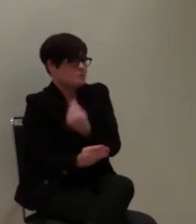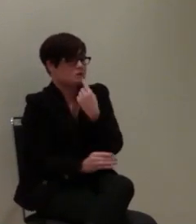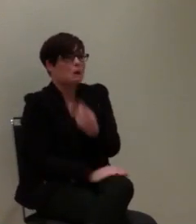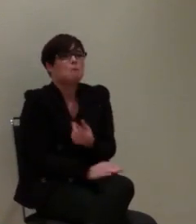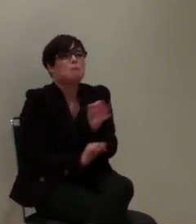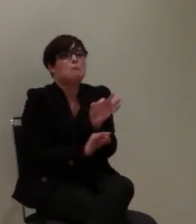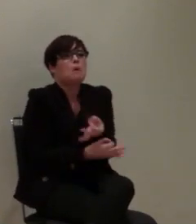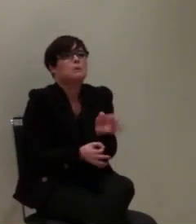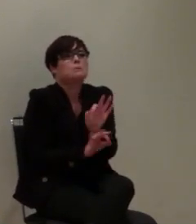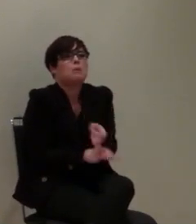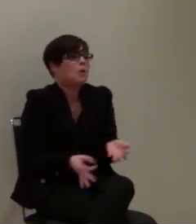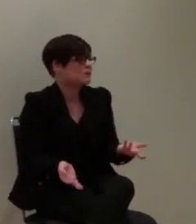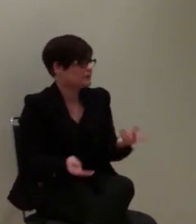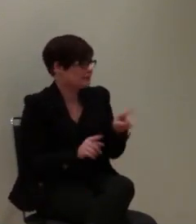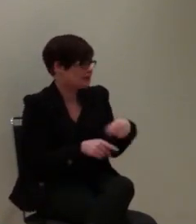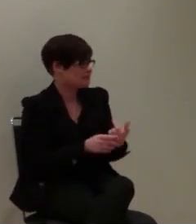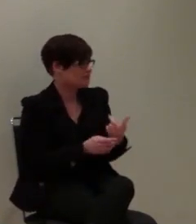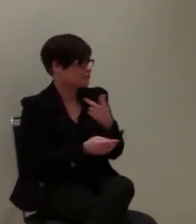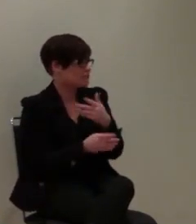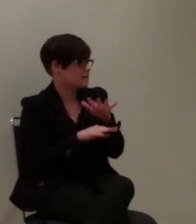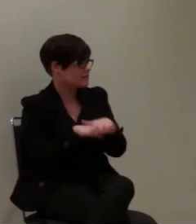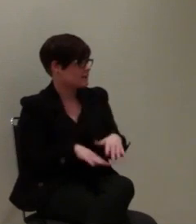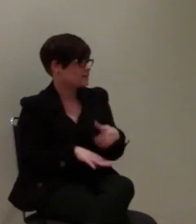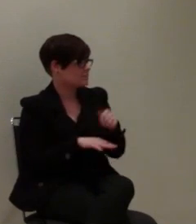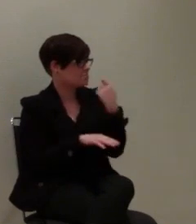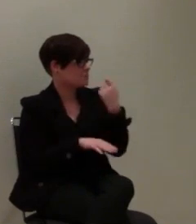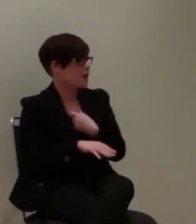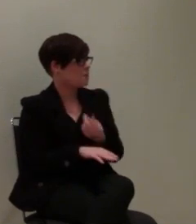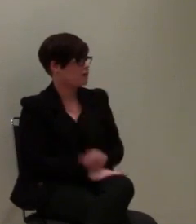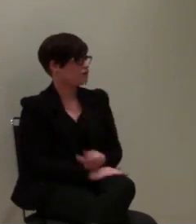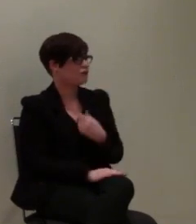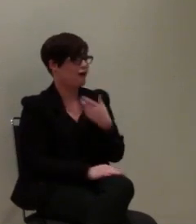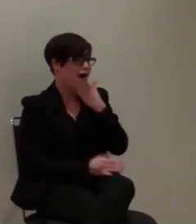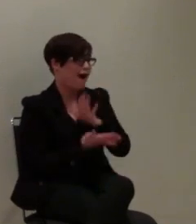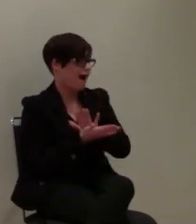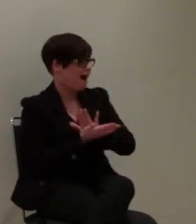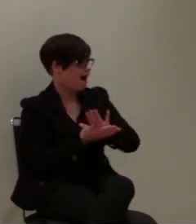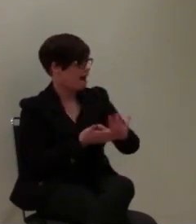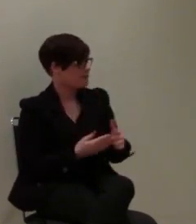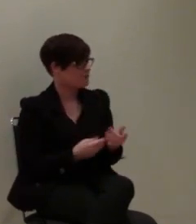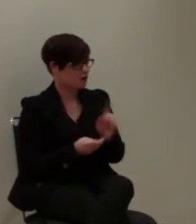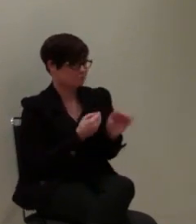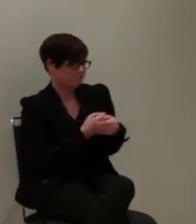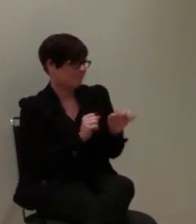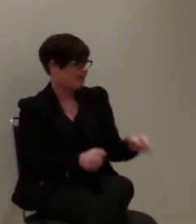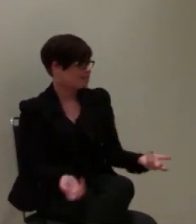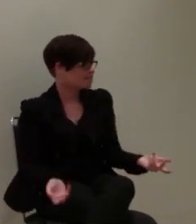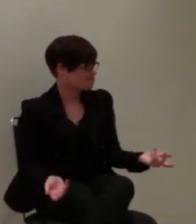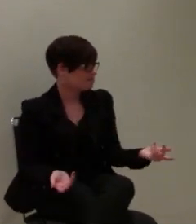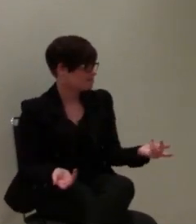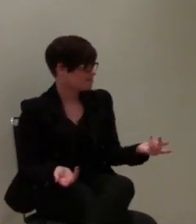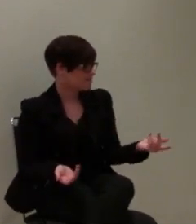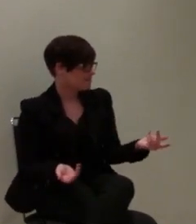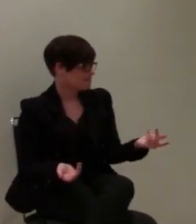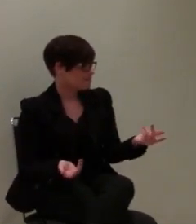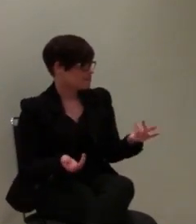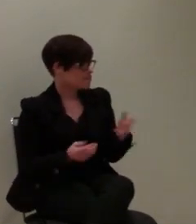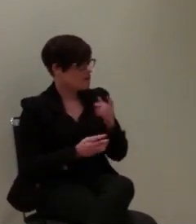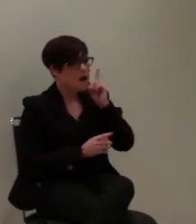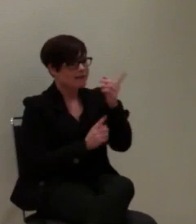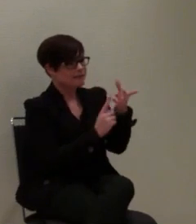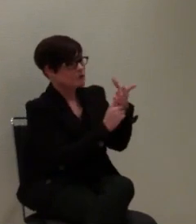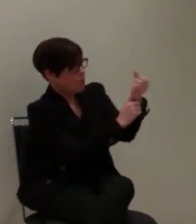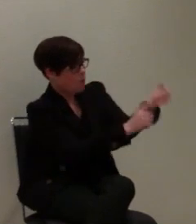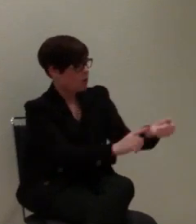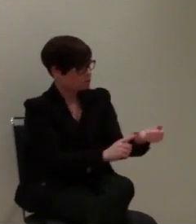haben wir ja versucht, dass eben entsprechend die Notruf-SMS als auch die Handyordnung, so wie wir sie